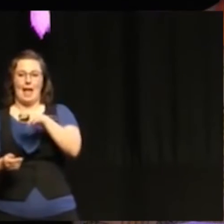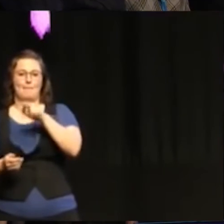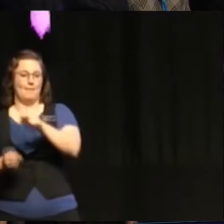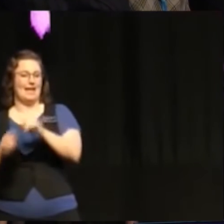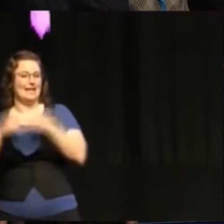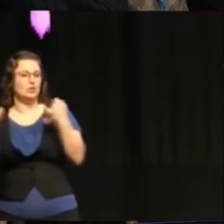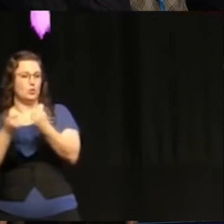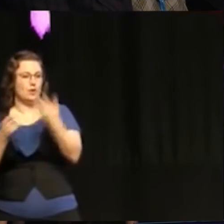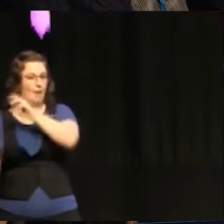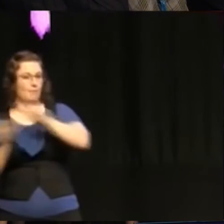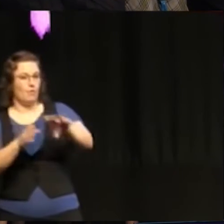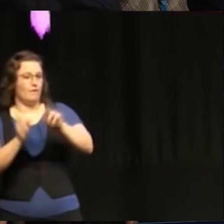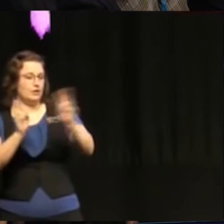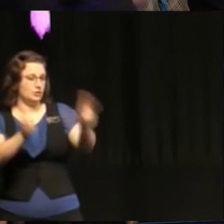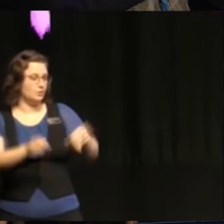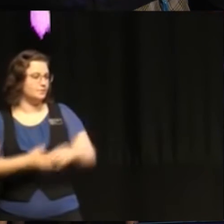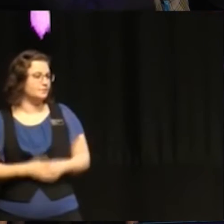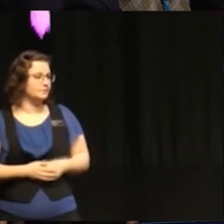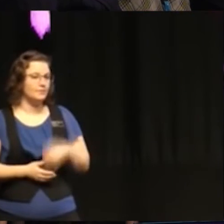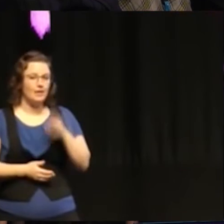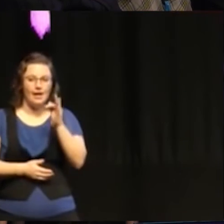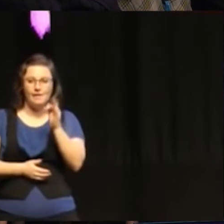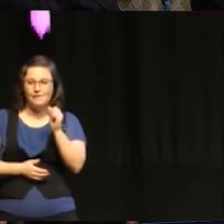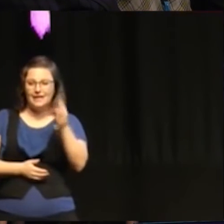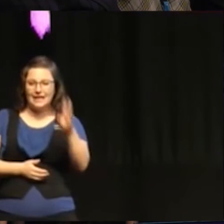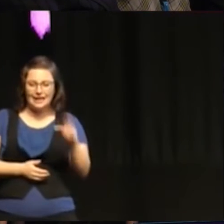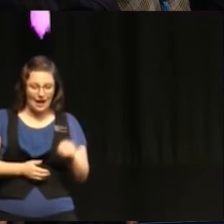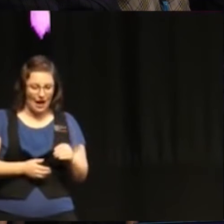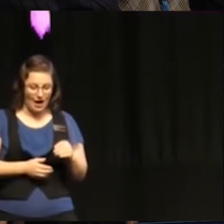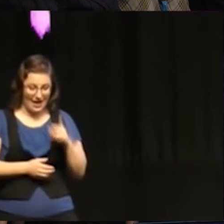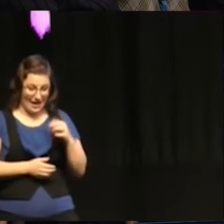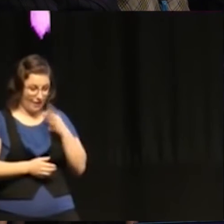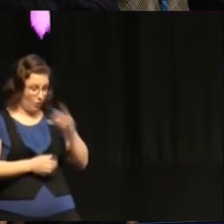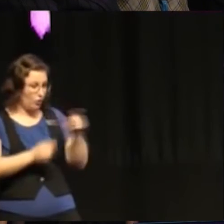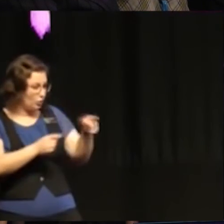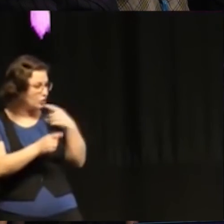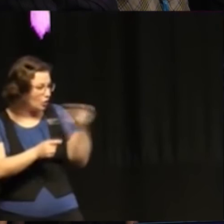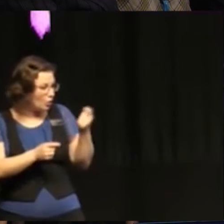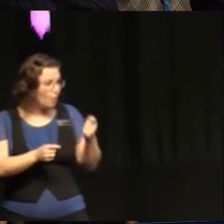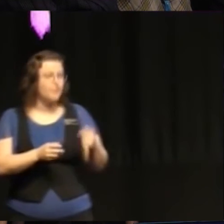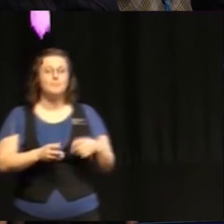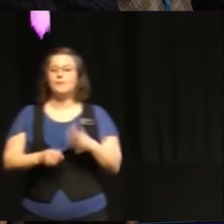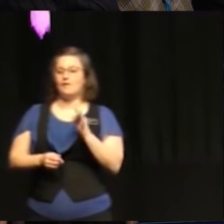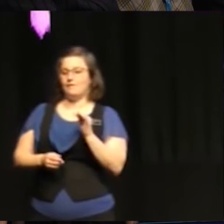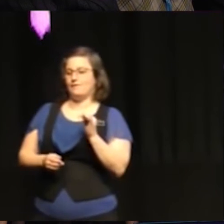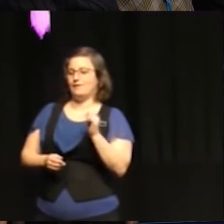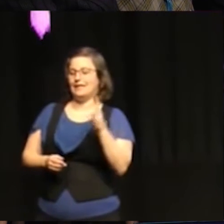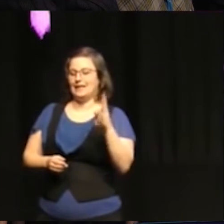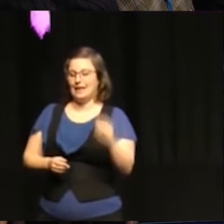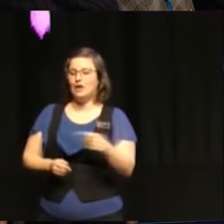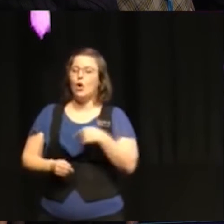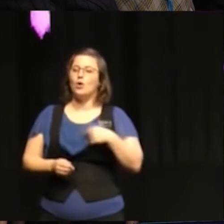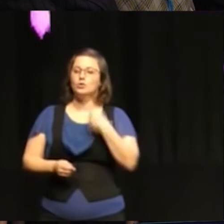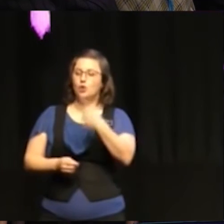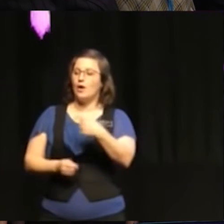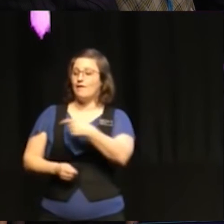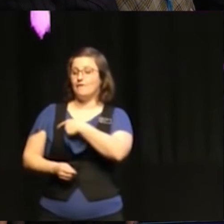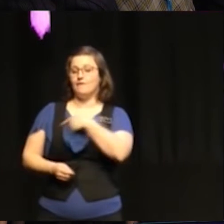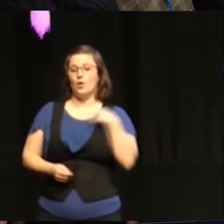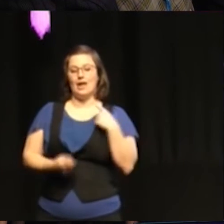I think Frida? Dina kommentarer, var en del frågor som... Ja, du frågar ju om det här med vår dialog med